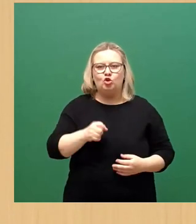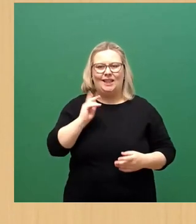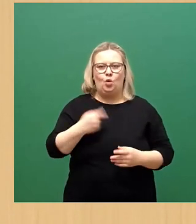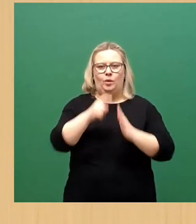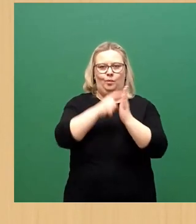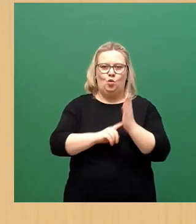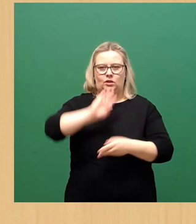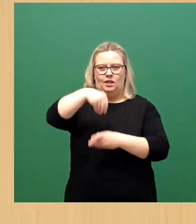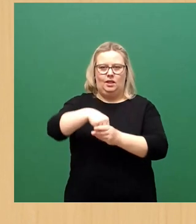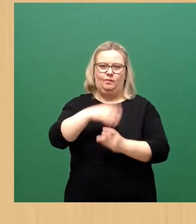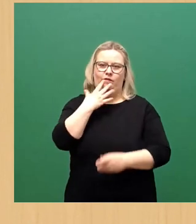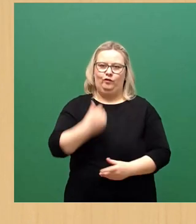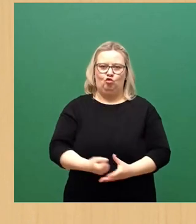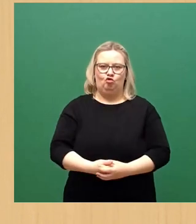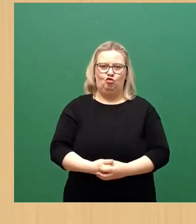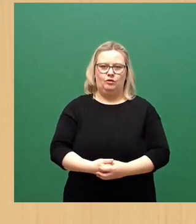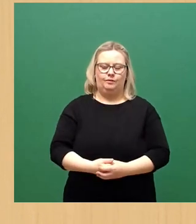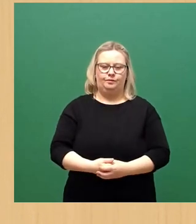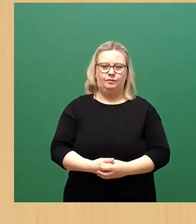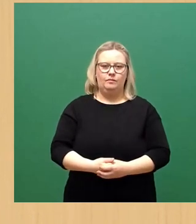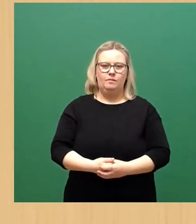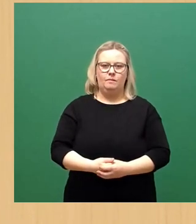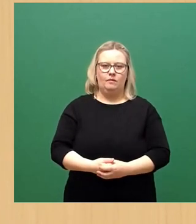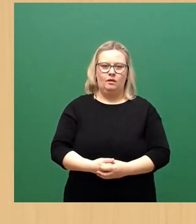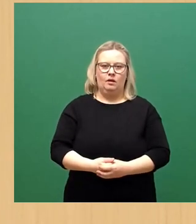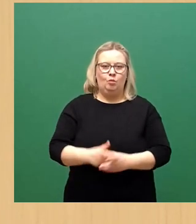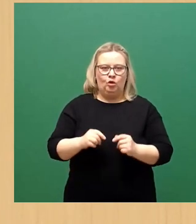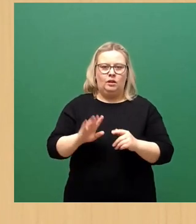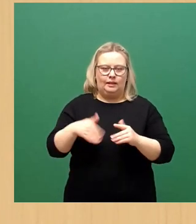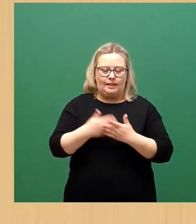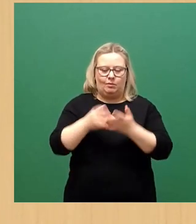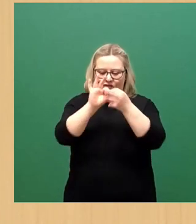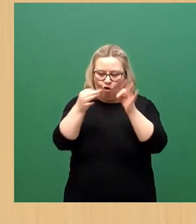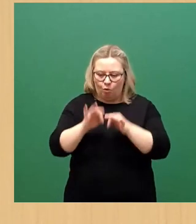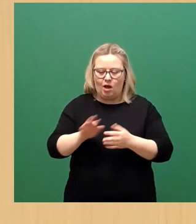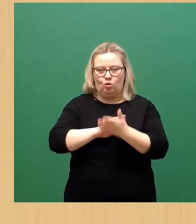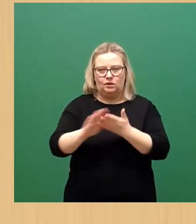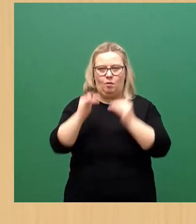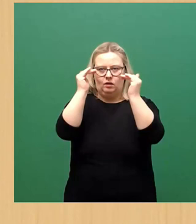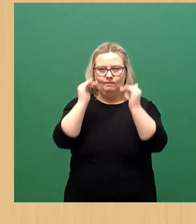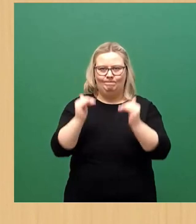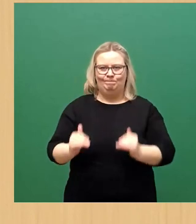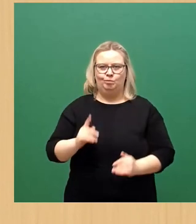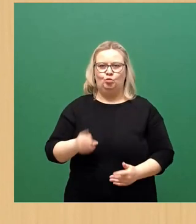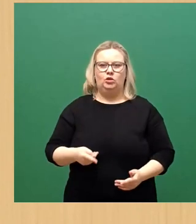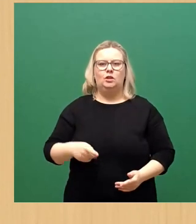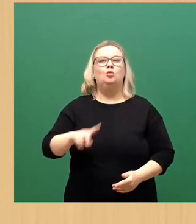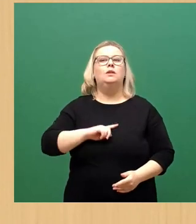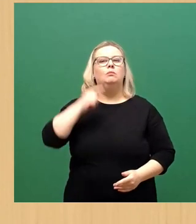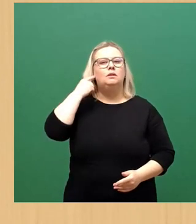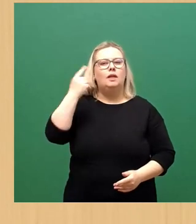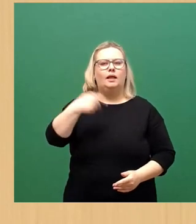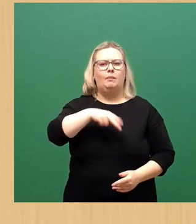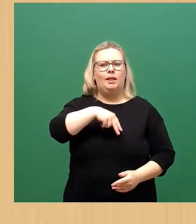neben dem rechtlich richtigen Formulierung mit einfließen sollten. Ich glaube, der Ministerpräsident hätte sich